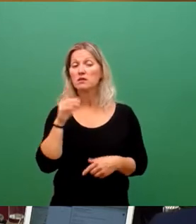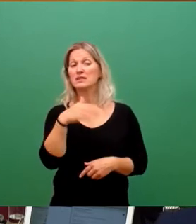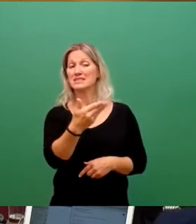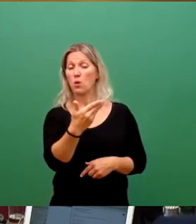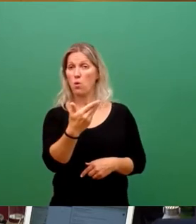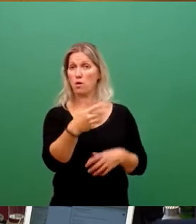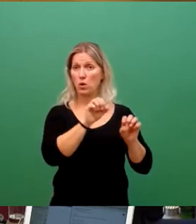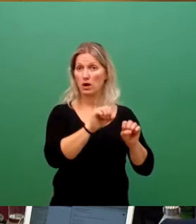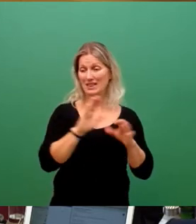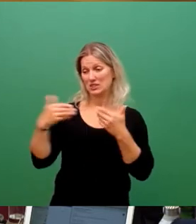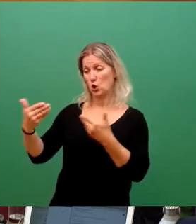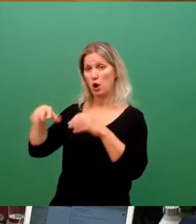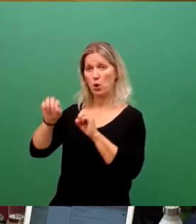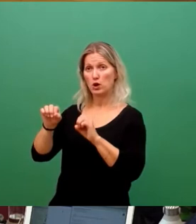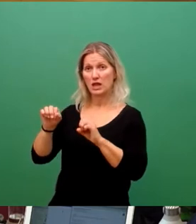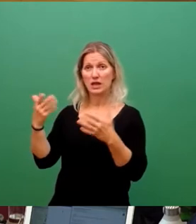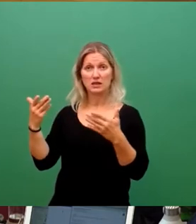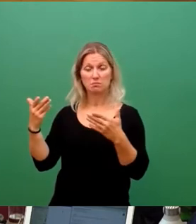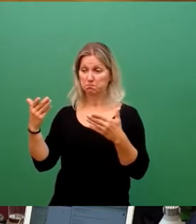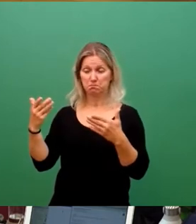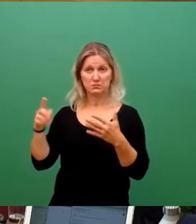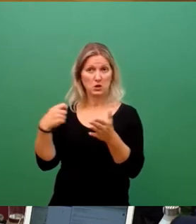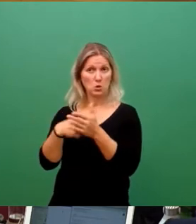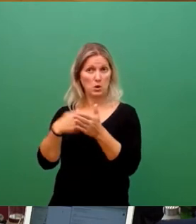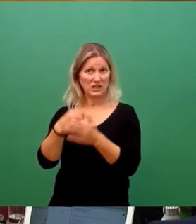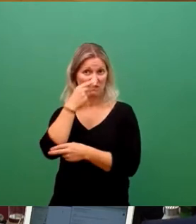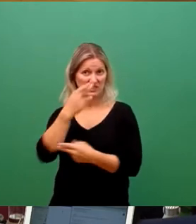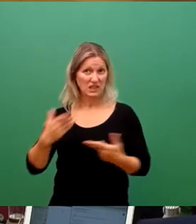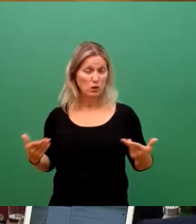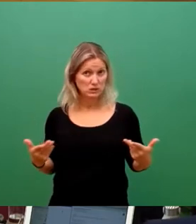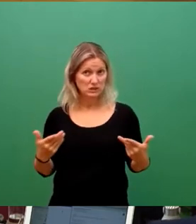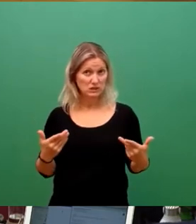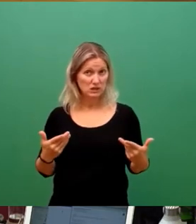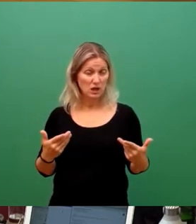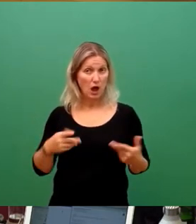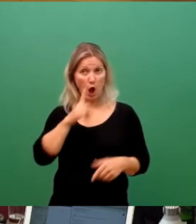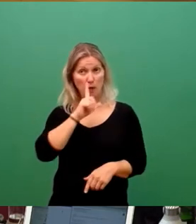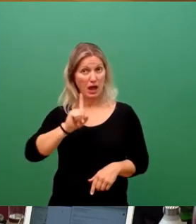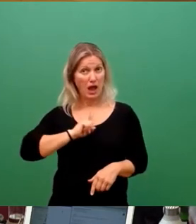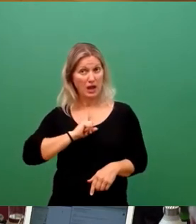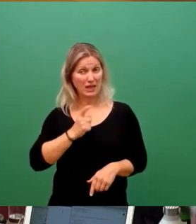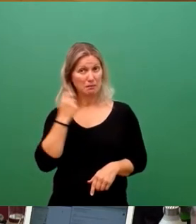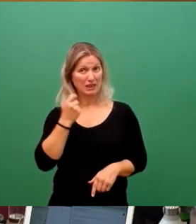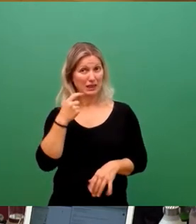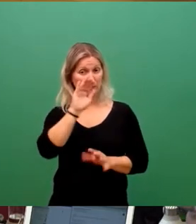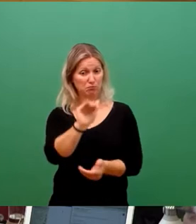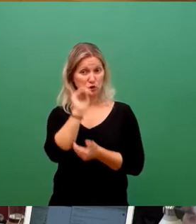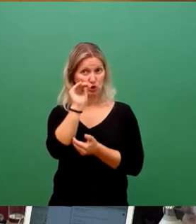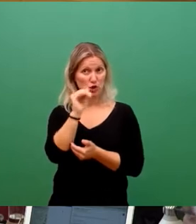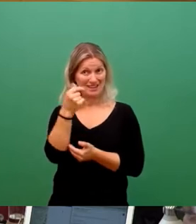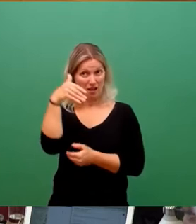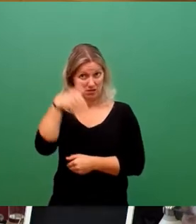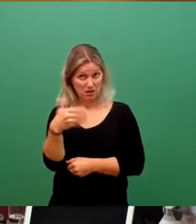bei der notwendigen Sanierung zu rechnen? Stehen diese Mittel im Eigenbetriebsbudget zur